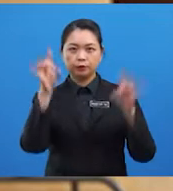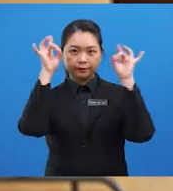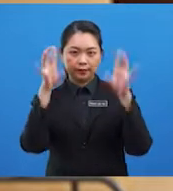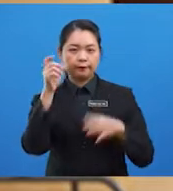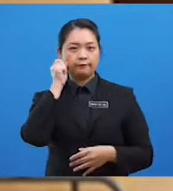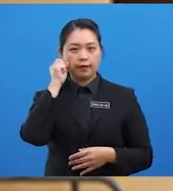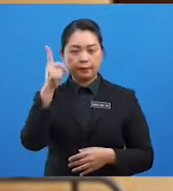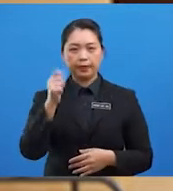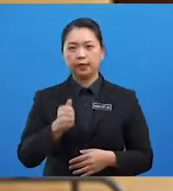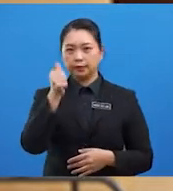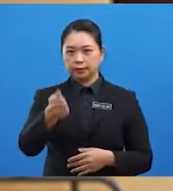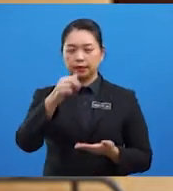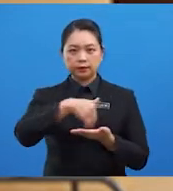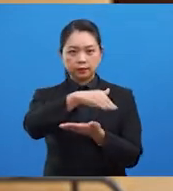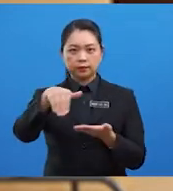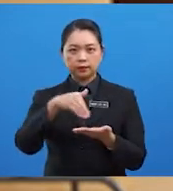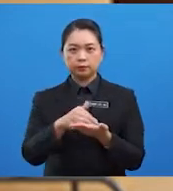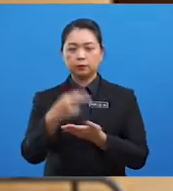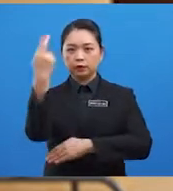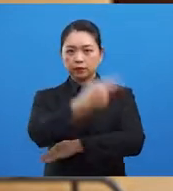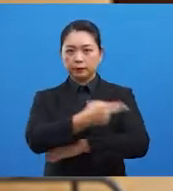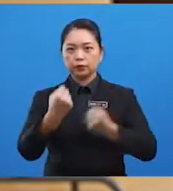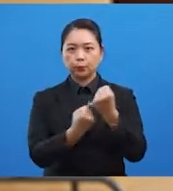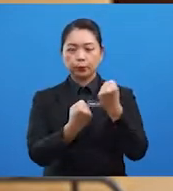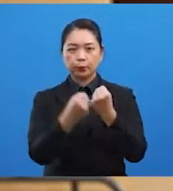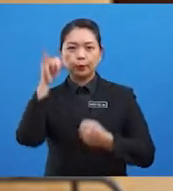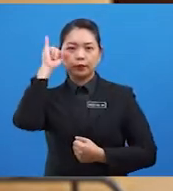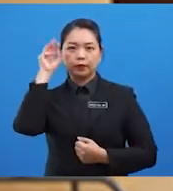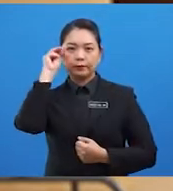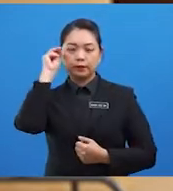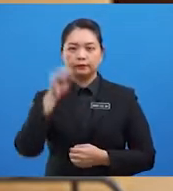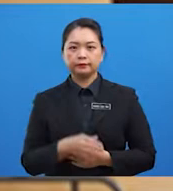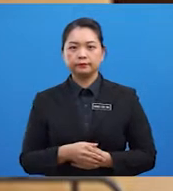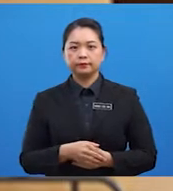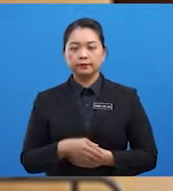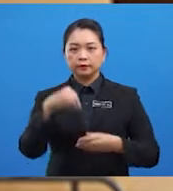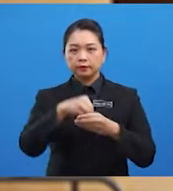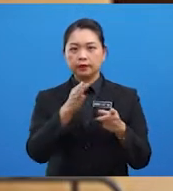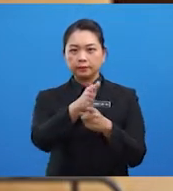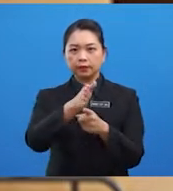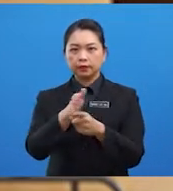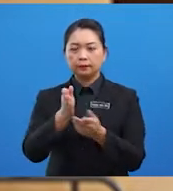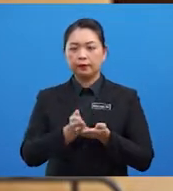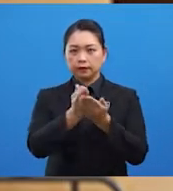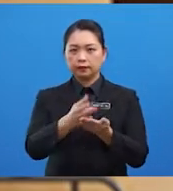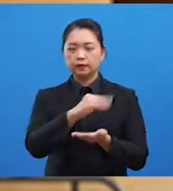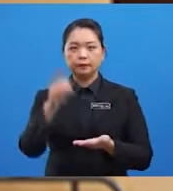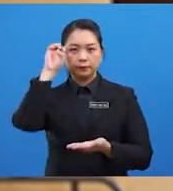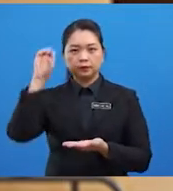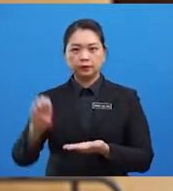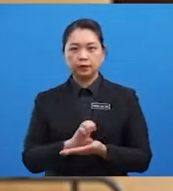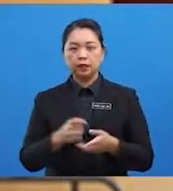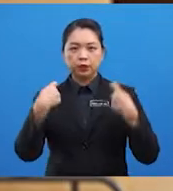kefahaman anda semua terhadap sumbangan Ibnu Majid dalam bidang pelayaran dan penerokaan